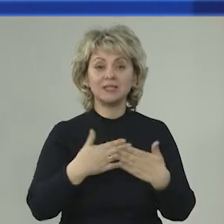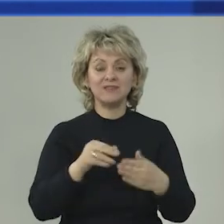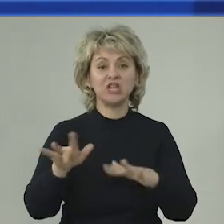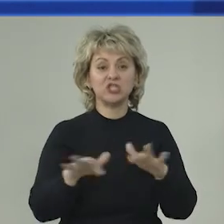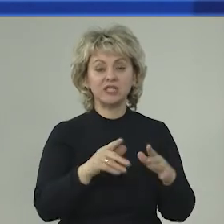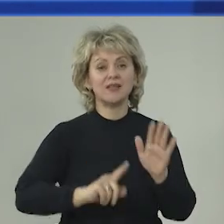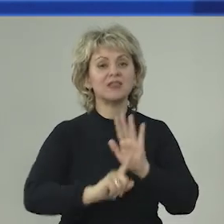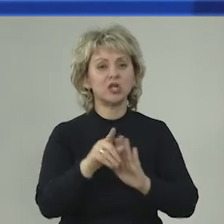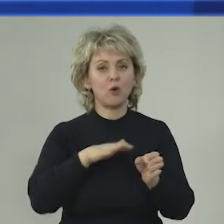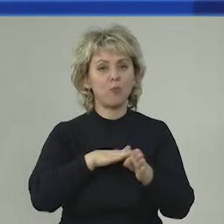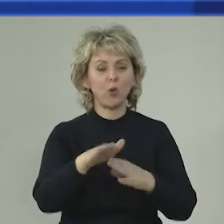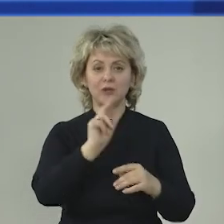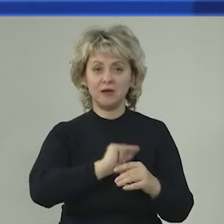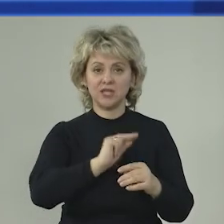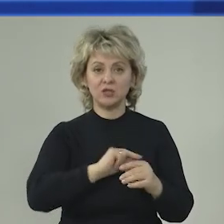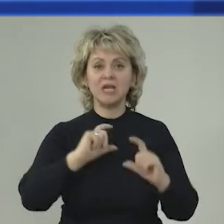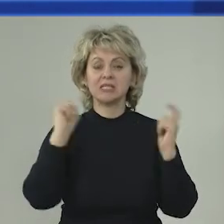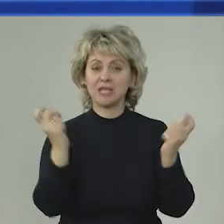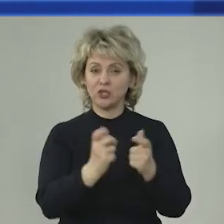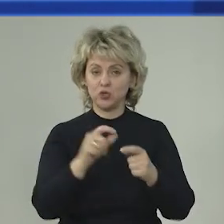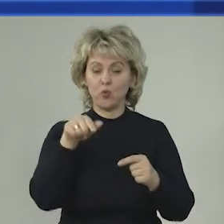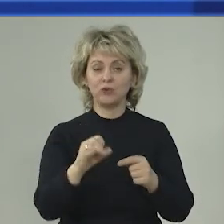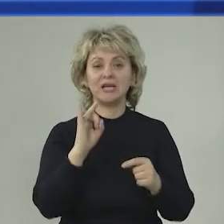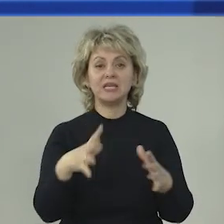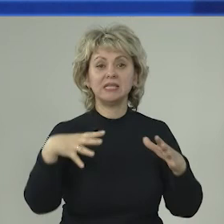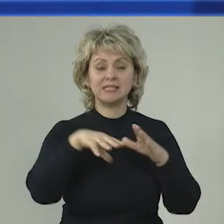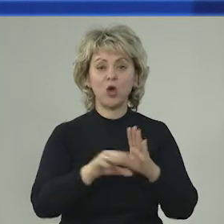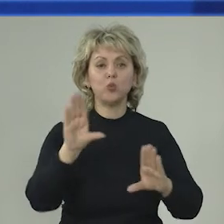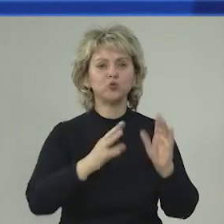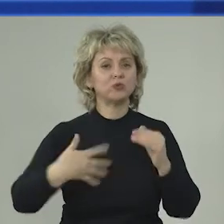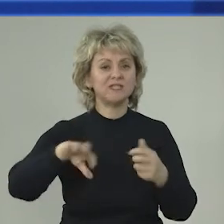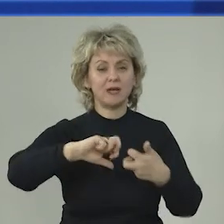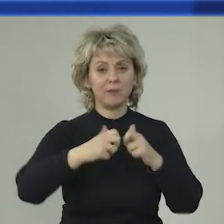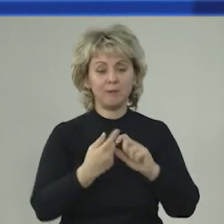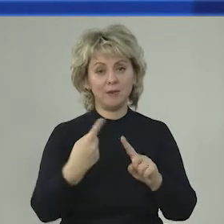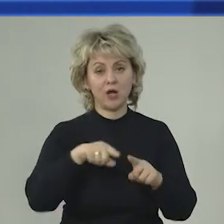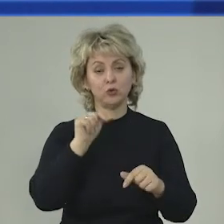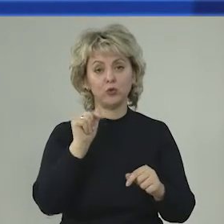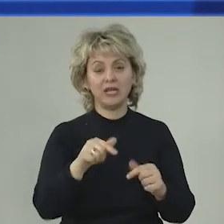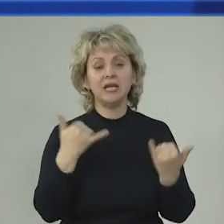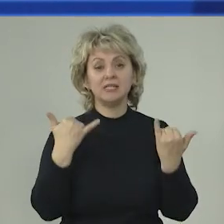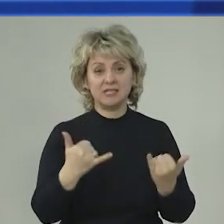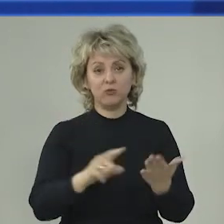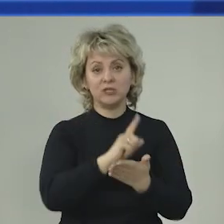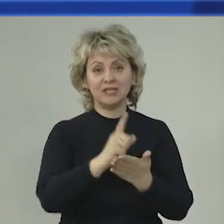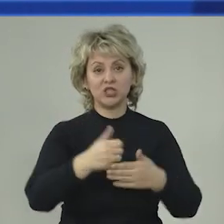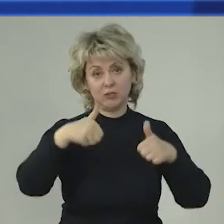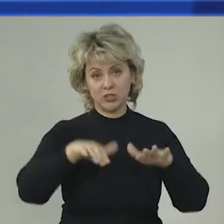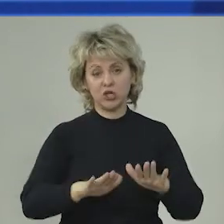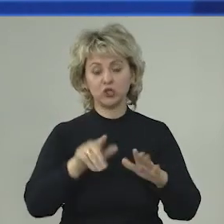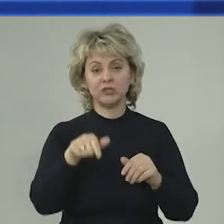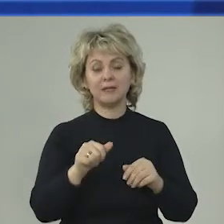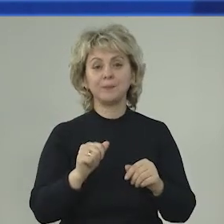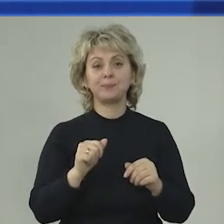Фактически начало полной эксплуатации стадиона и, значит, учет всех проблем, которые сегодня должны быть